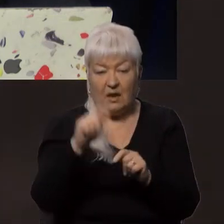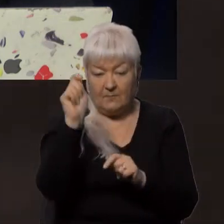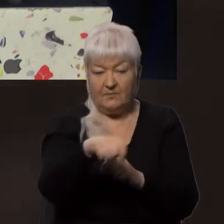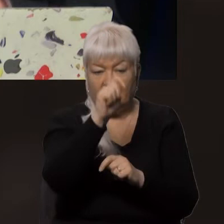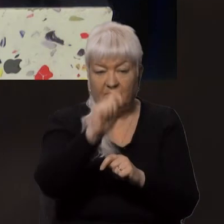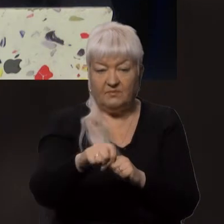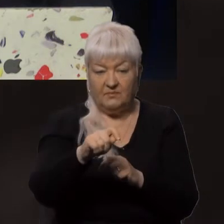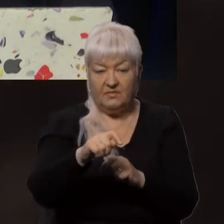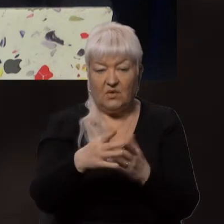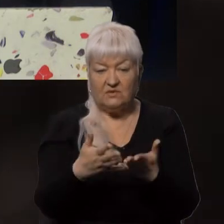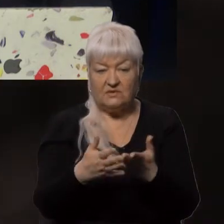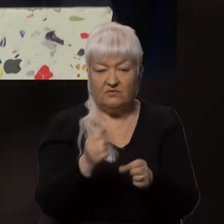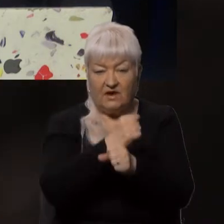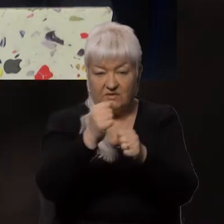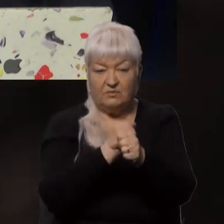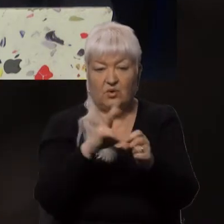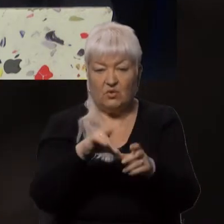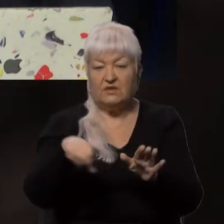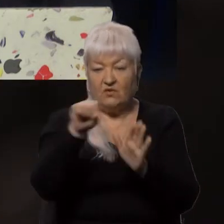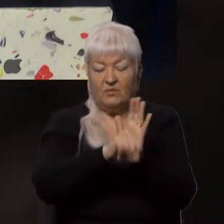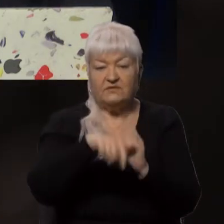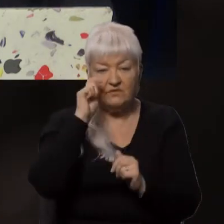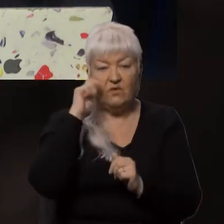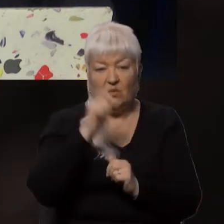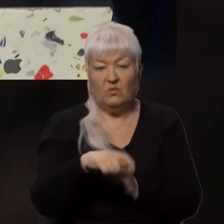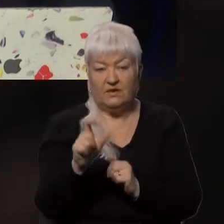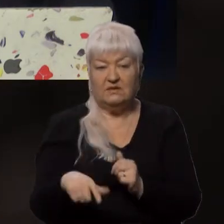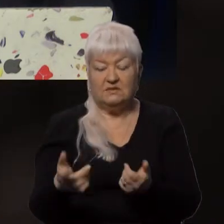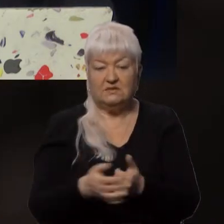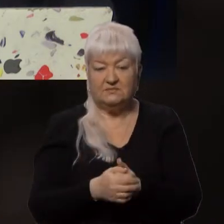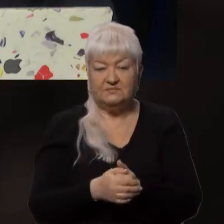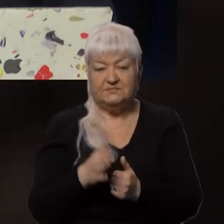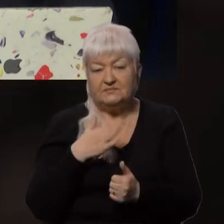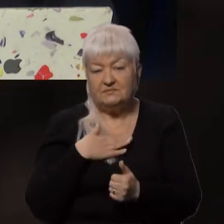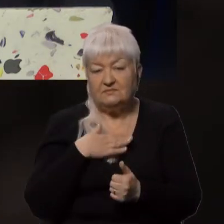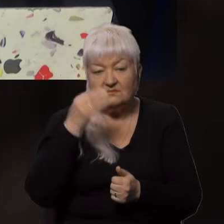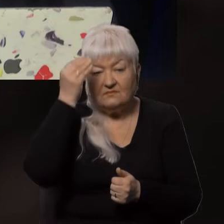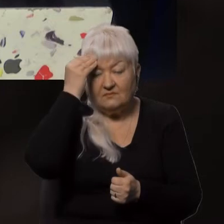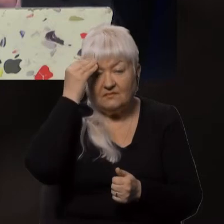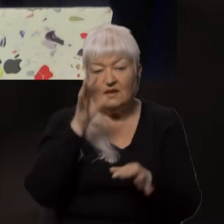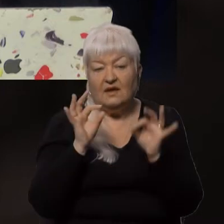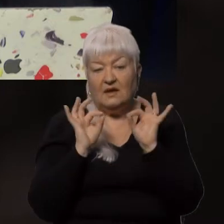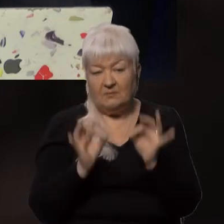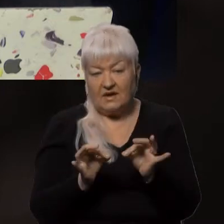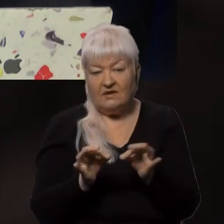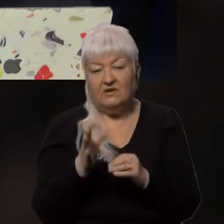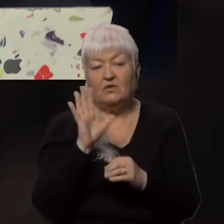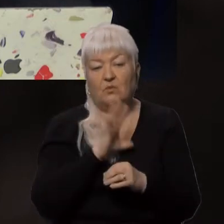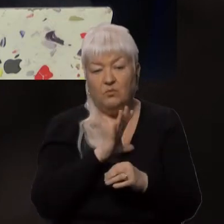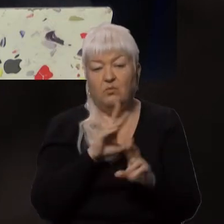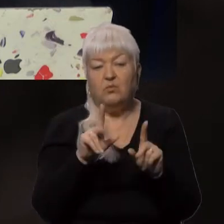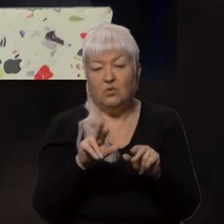Так, так. І, власне, на нашу думку, правильним жестом було би